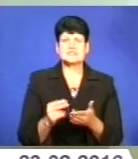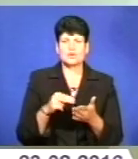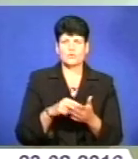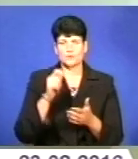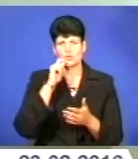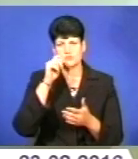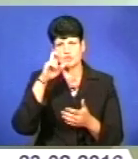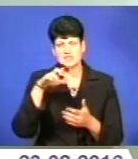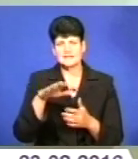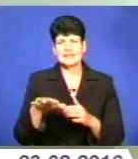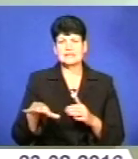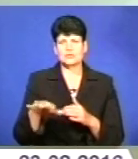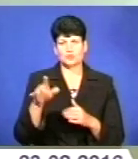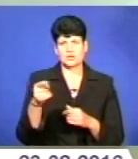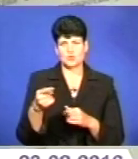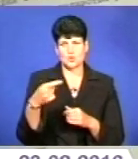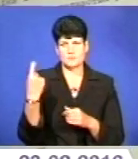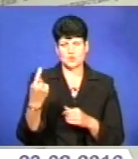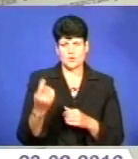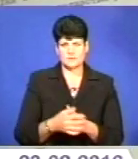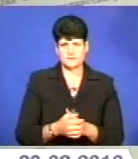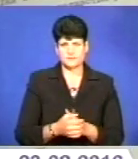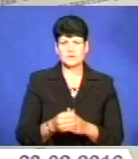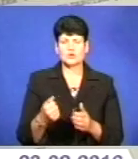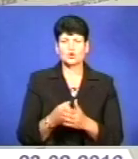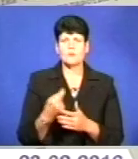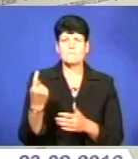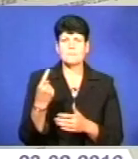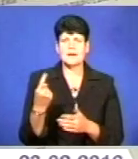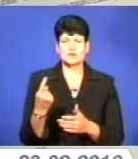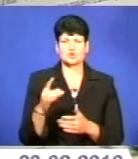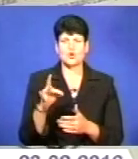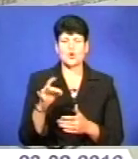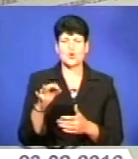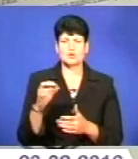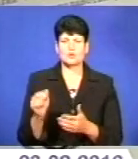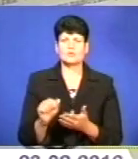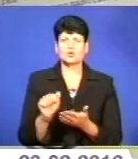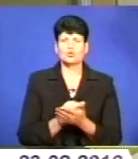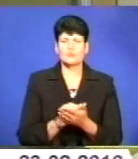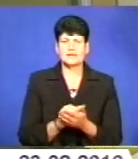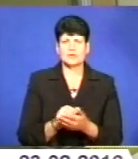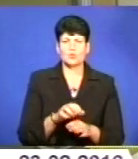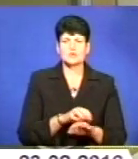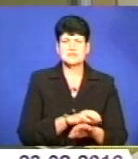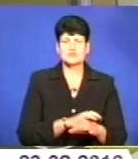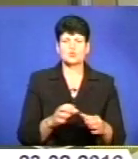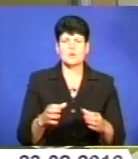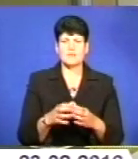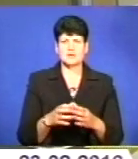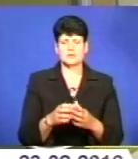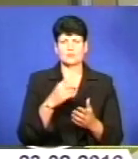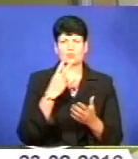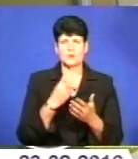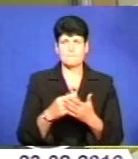на території Тернопільської області. До першого розділу виставки війшли документи Комуністичної партії України, які демонструють політичні